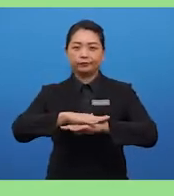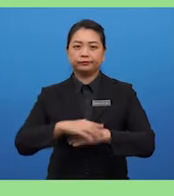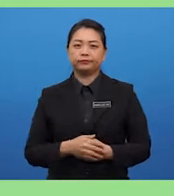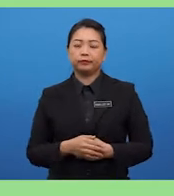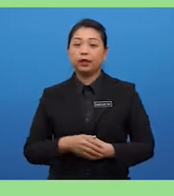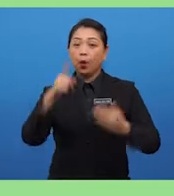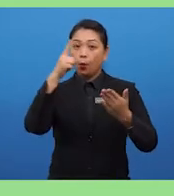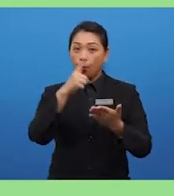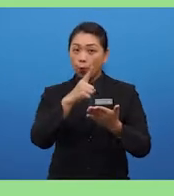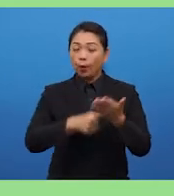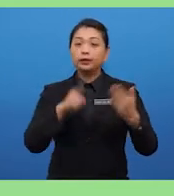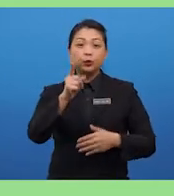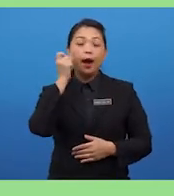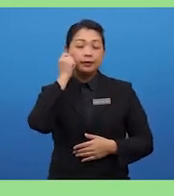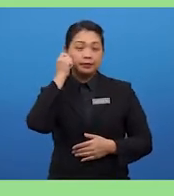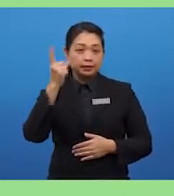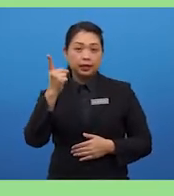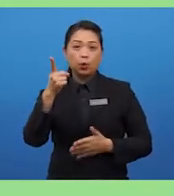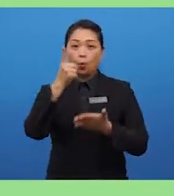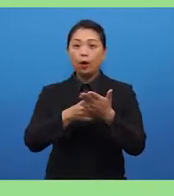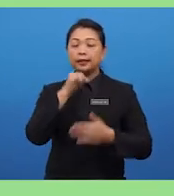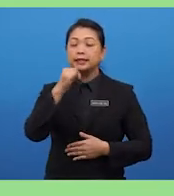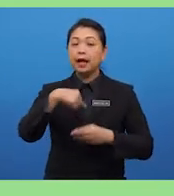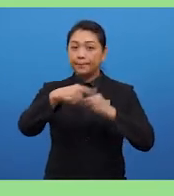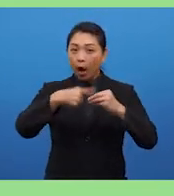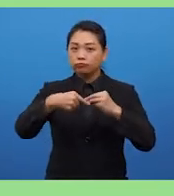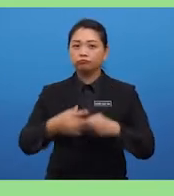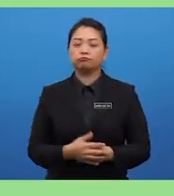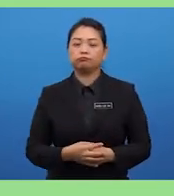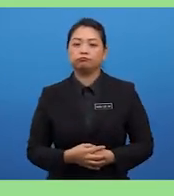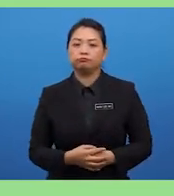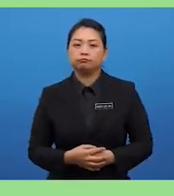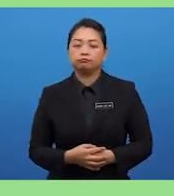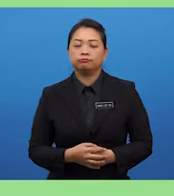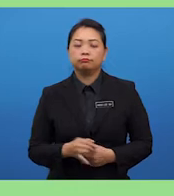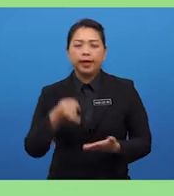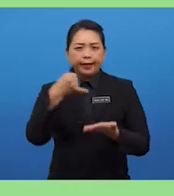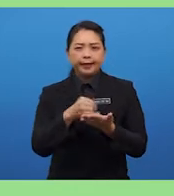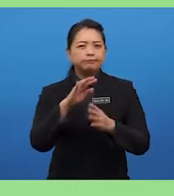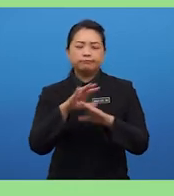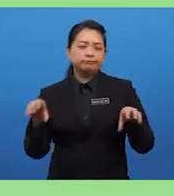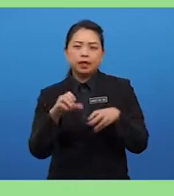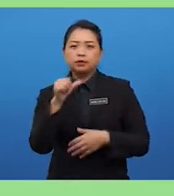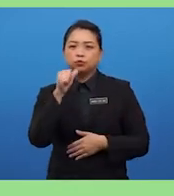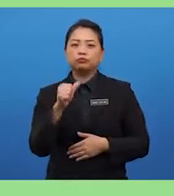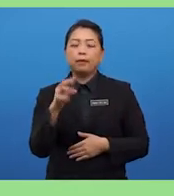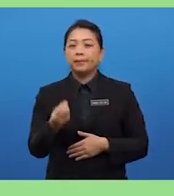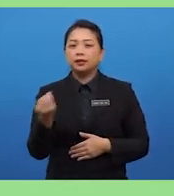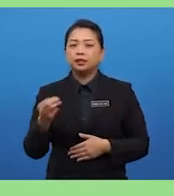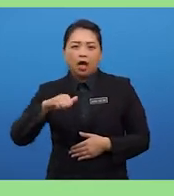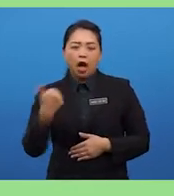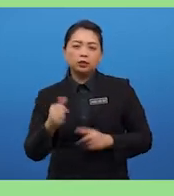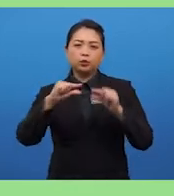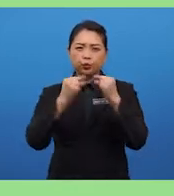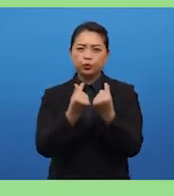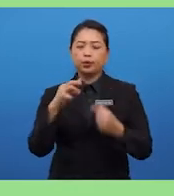one that you understand what it is about. Now, it doesn't matter if the other group